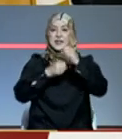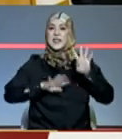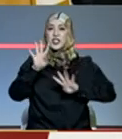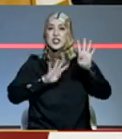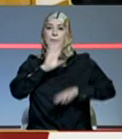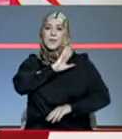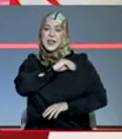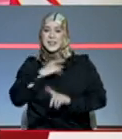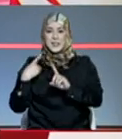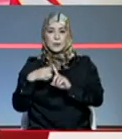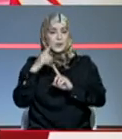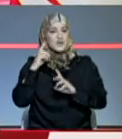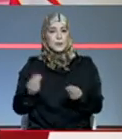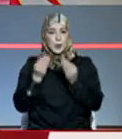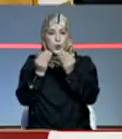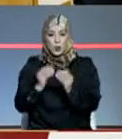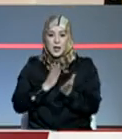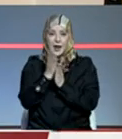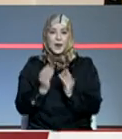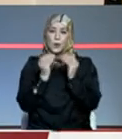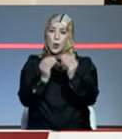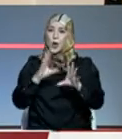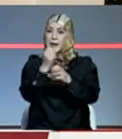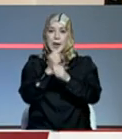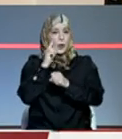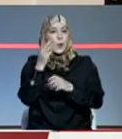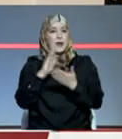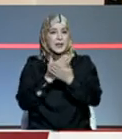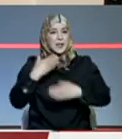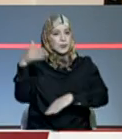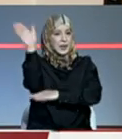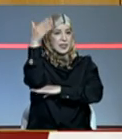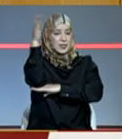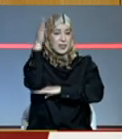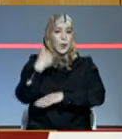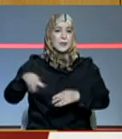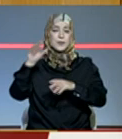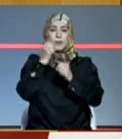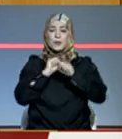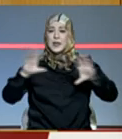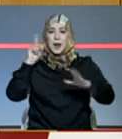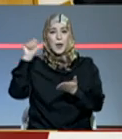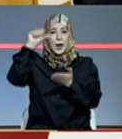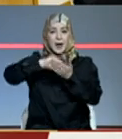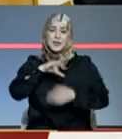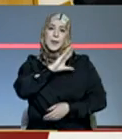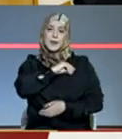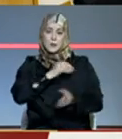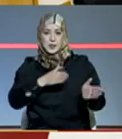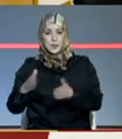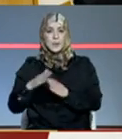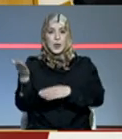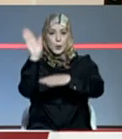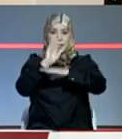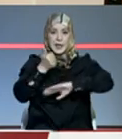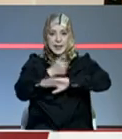الفلسطيني الشقيق في استرداد حقوقه كاملة وبناء دولته المستقلة وعاصمتها القدس الشريف واستعرض